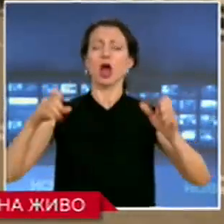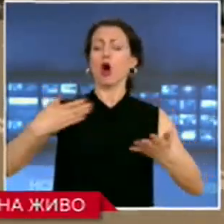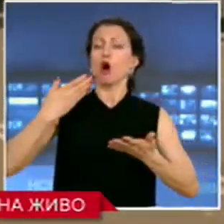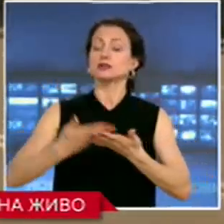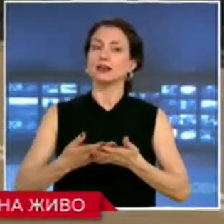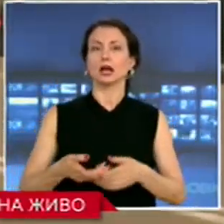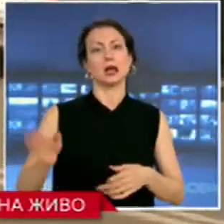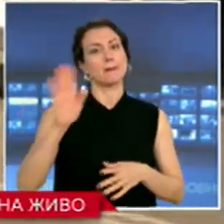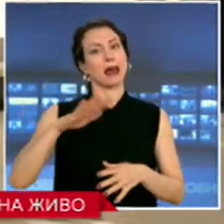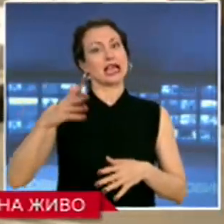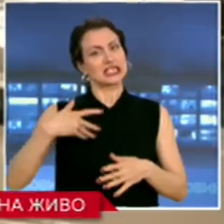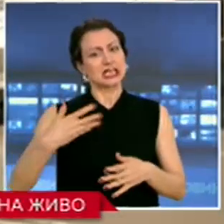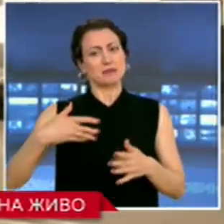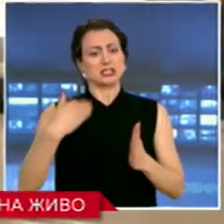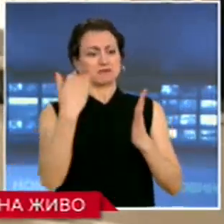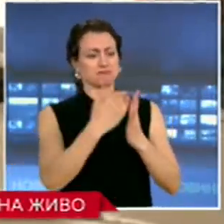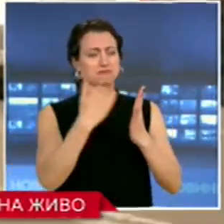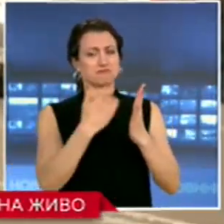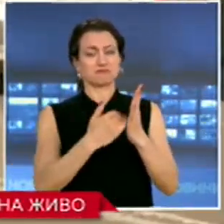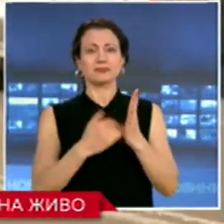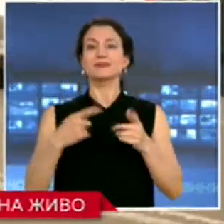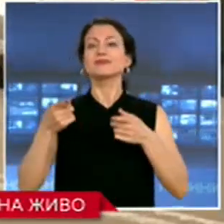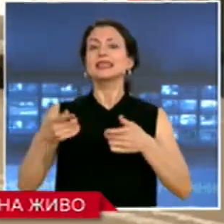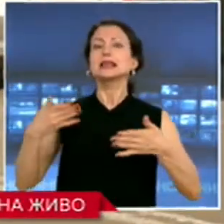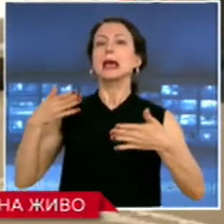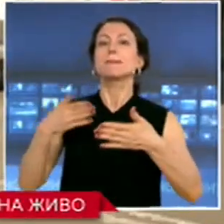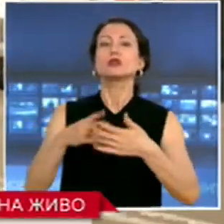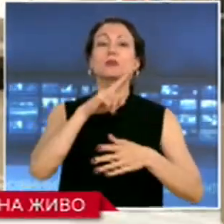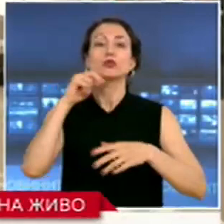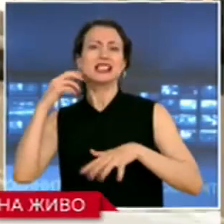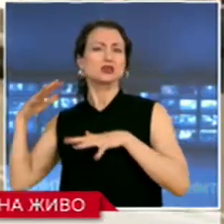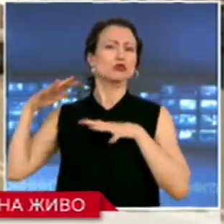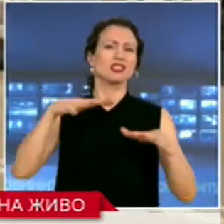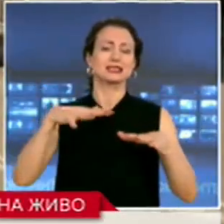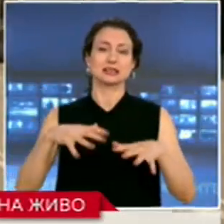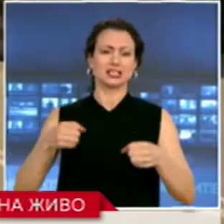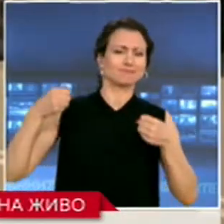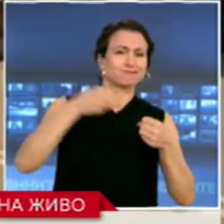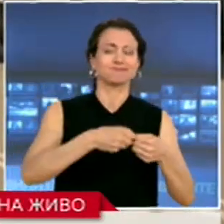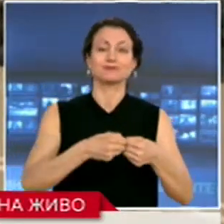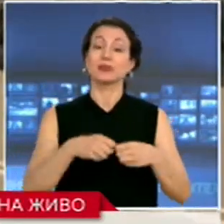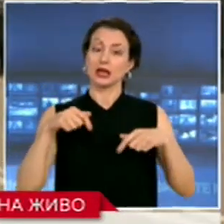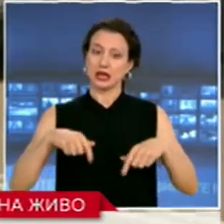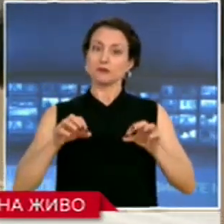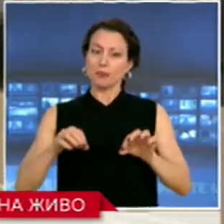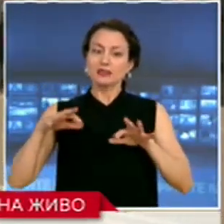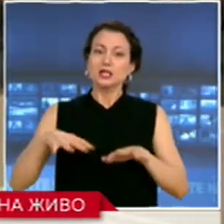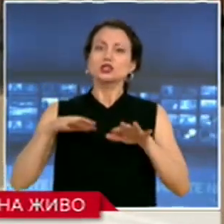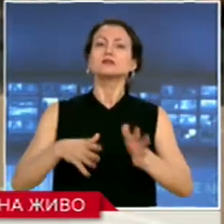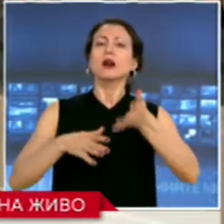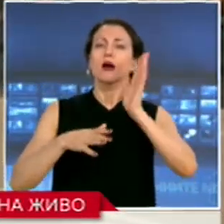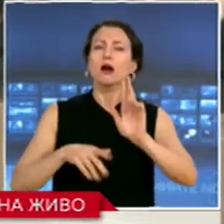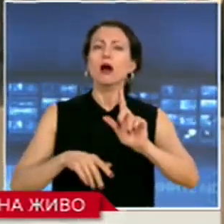искания и от предните два дни обявиха се и против полицейското насилие. В момента шествието отива към Урлов мост,